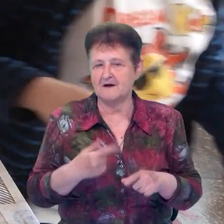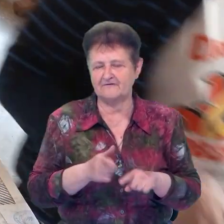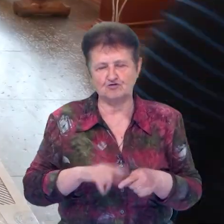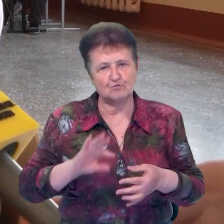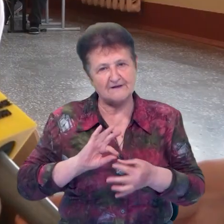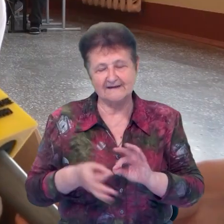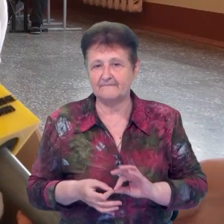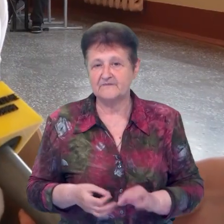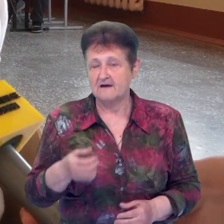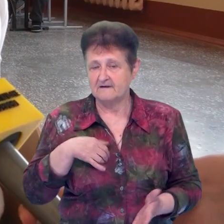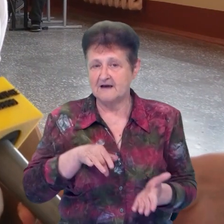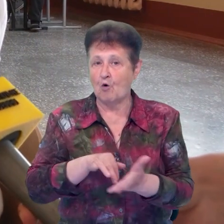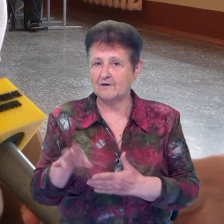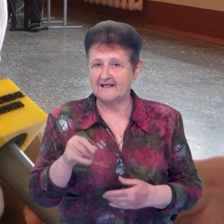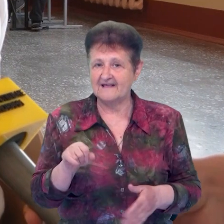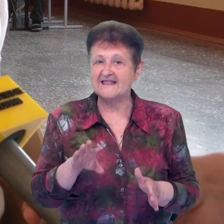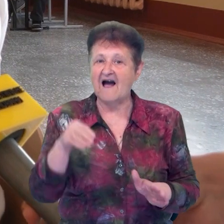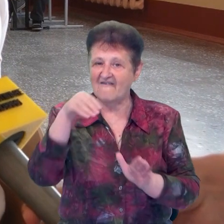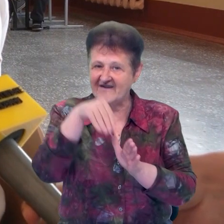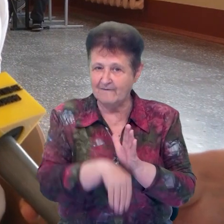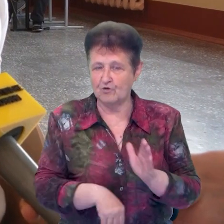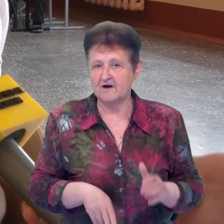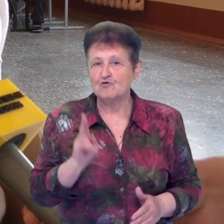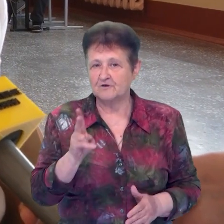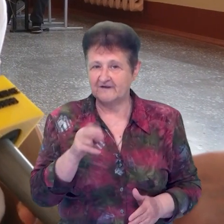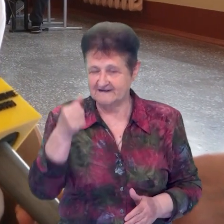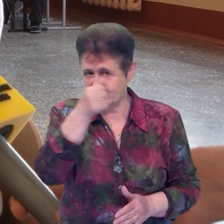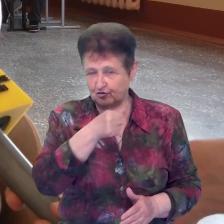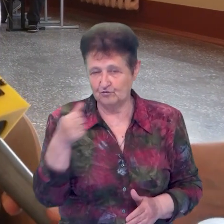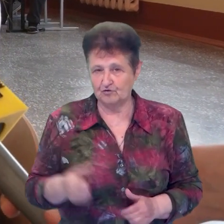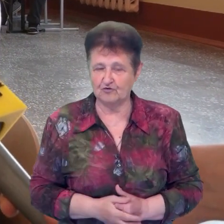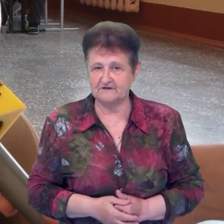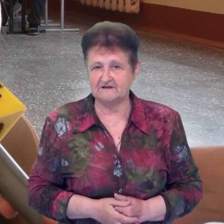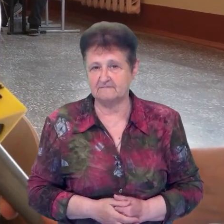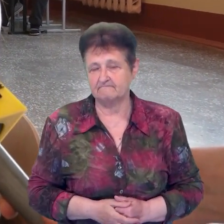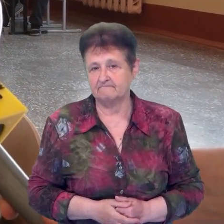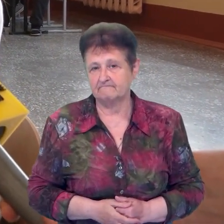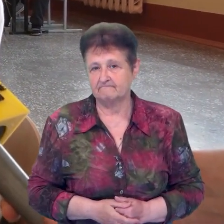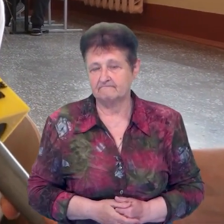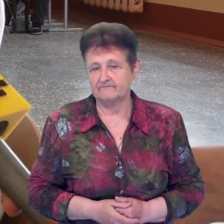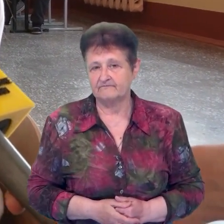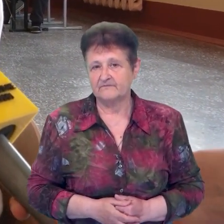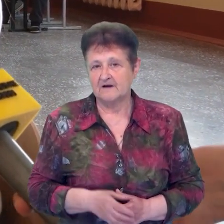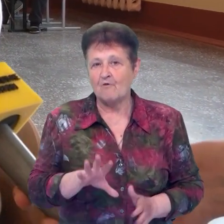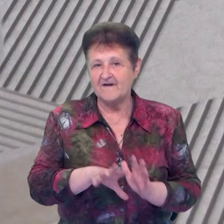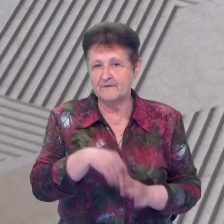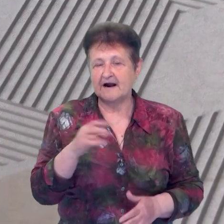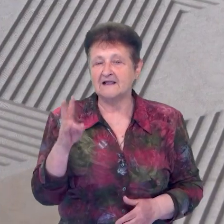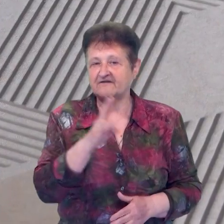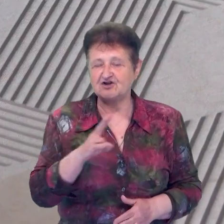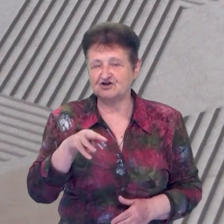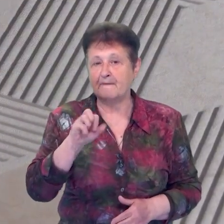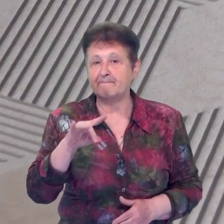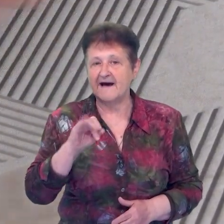детальніше. Я ходила на вибори, здається, у 2020 році. Там мер міста у Ніжині я